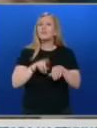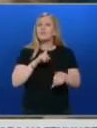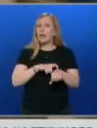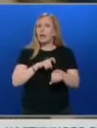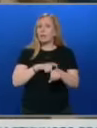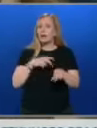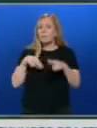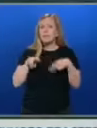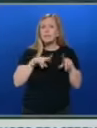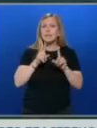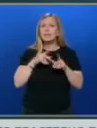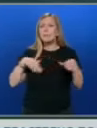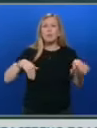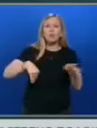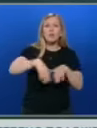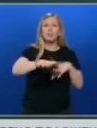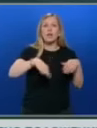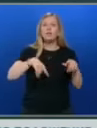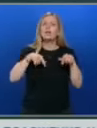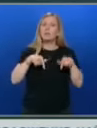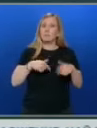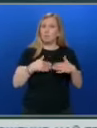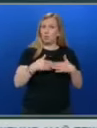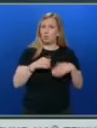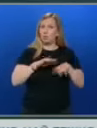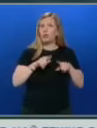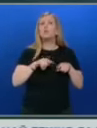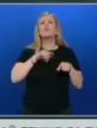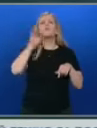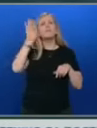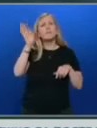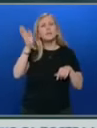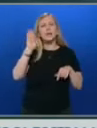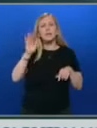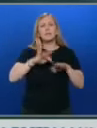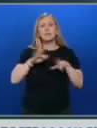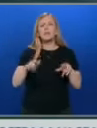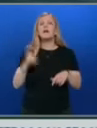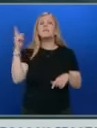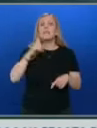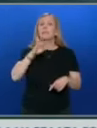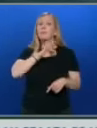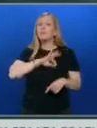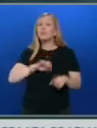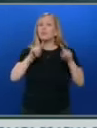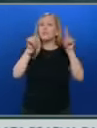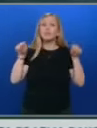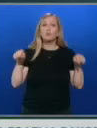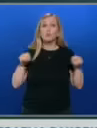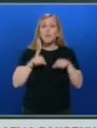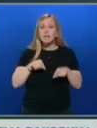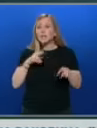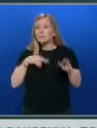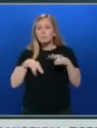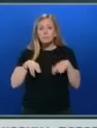крайбрежните течения, но и тези навътре в морето. Българските власти всеки ден получават изображения, на които се проследява промяната в